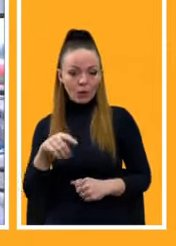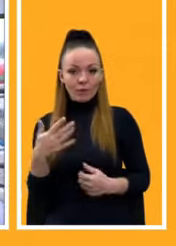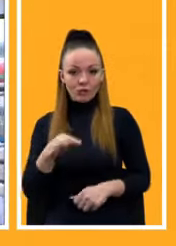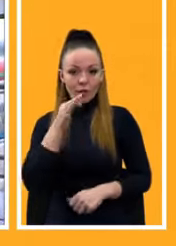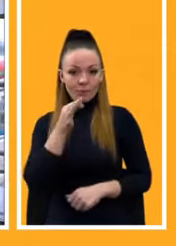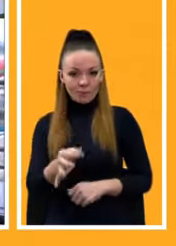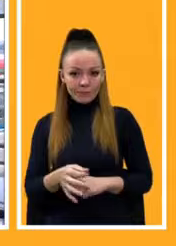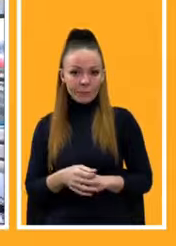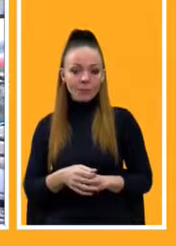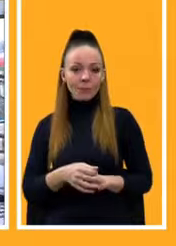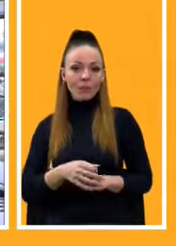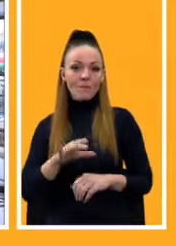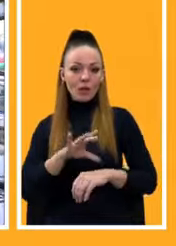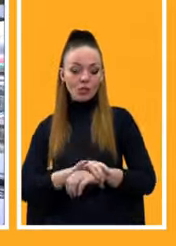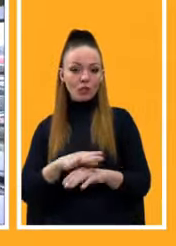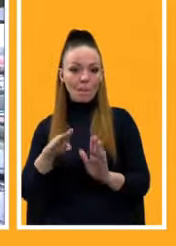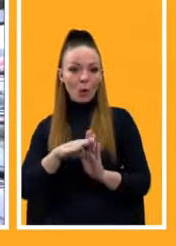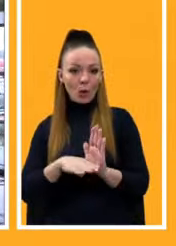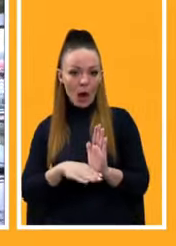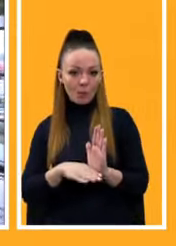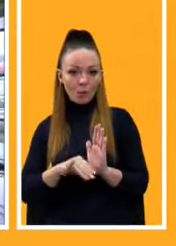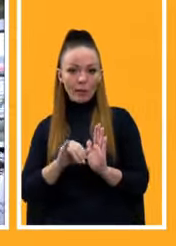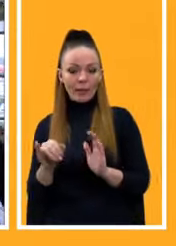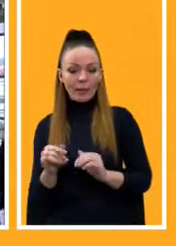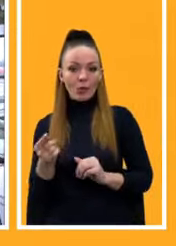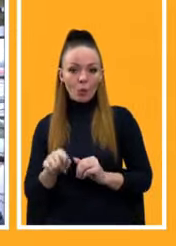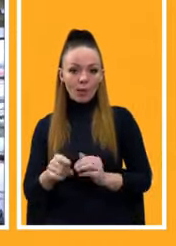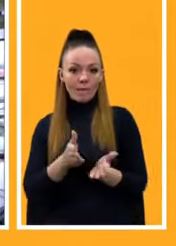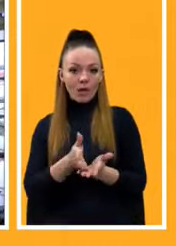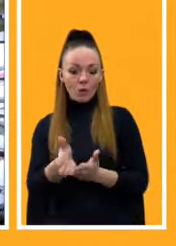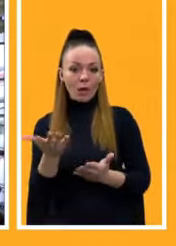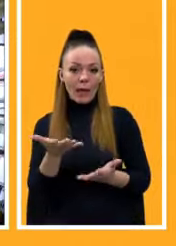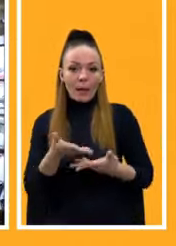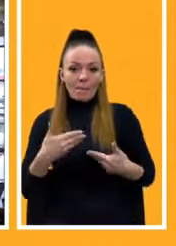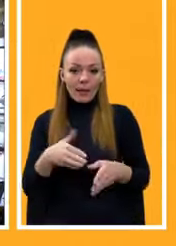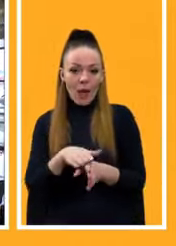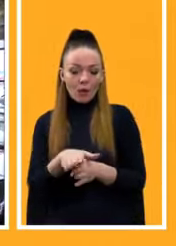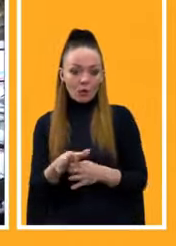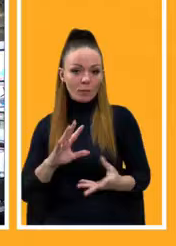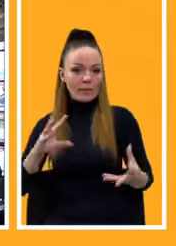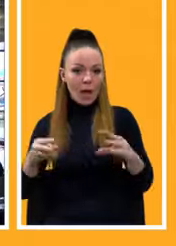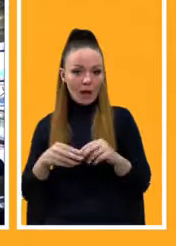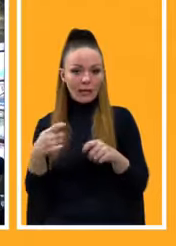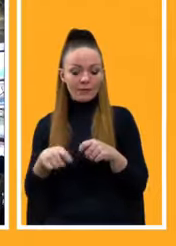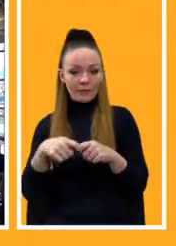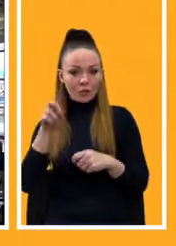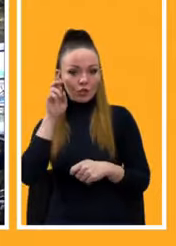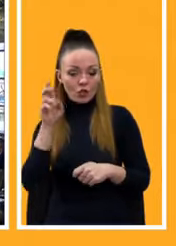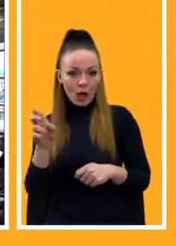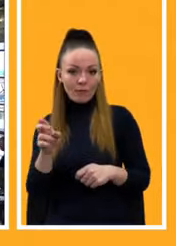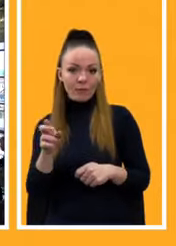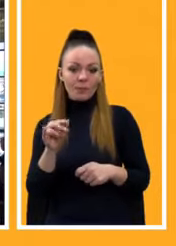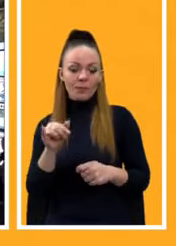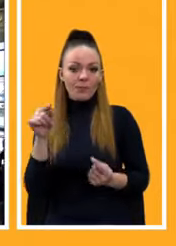фактично програму і той вектор, який ми реалізовуємо. Загальні інвестиції держави, відповідні проекти лише цього